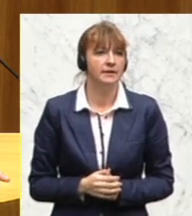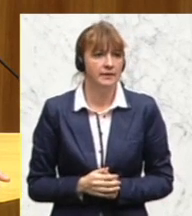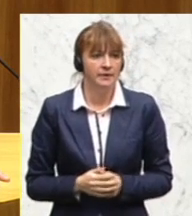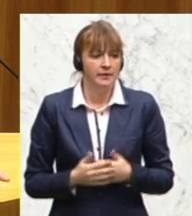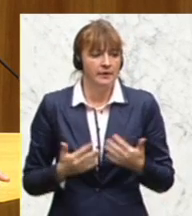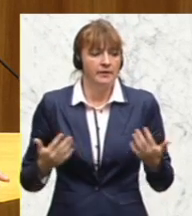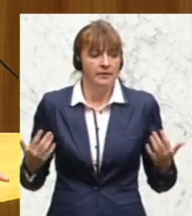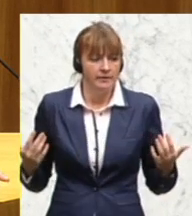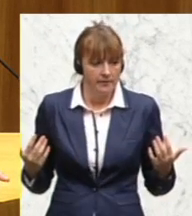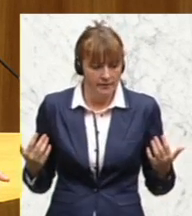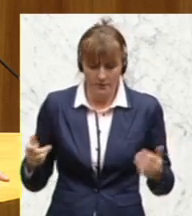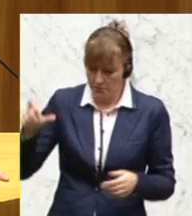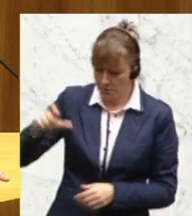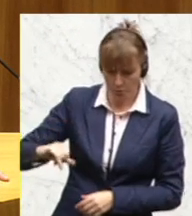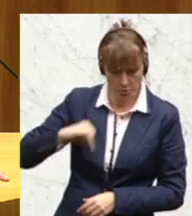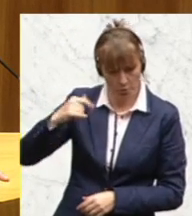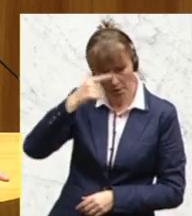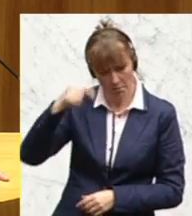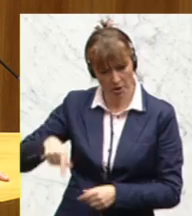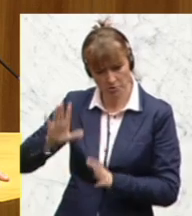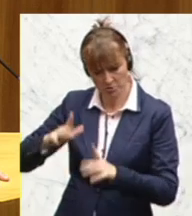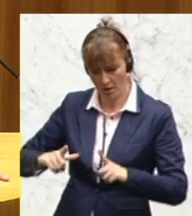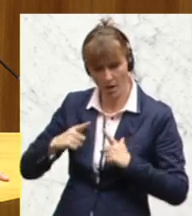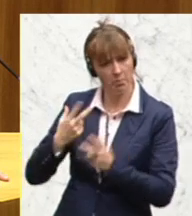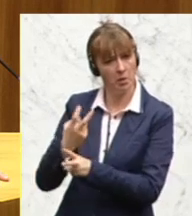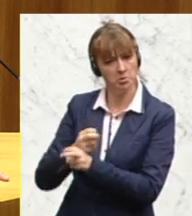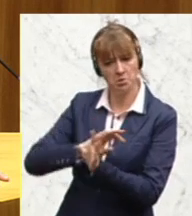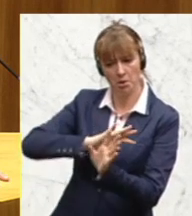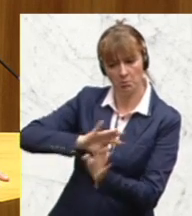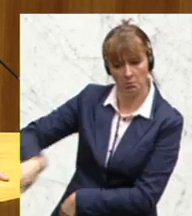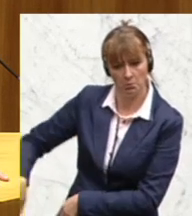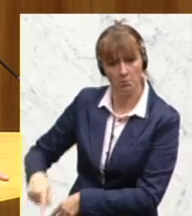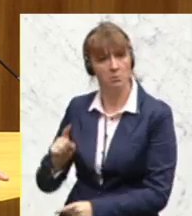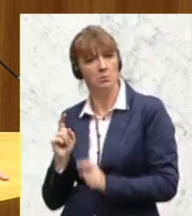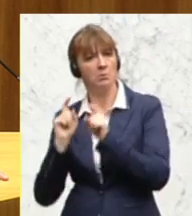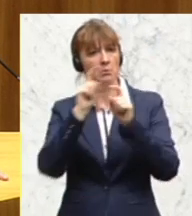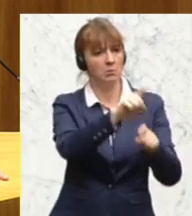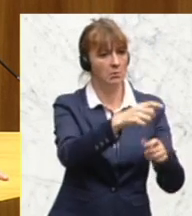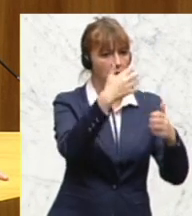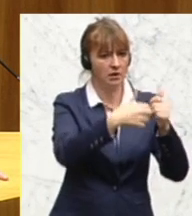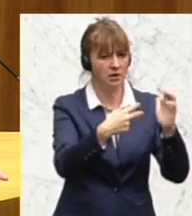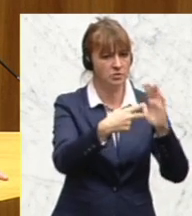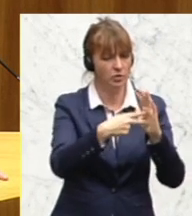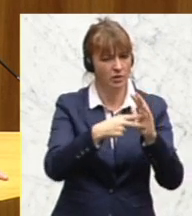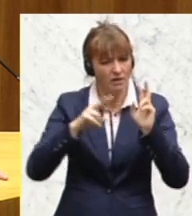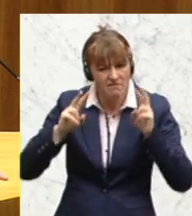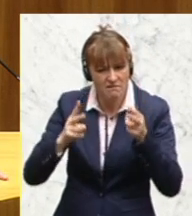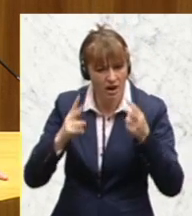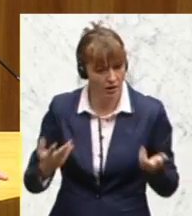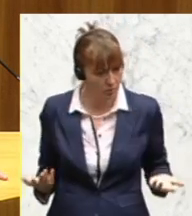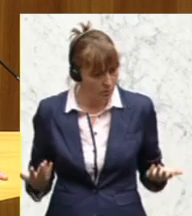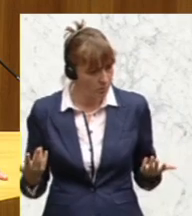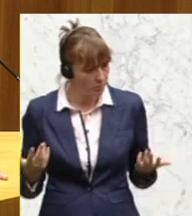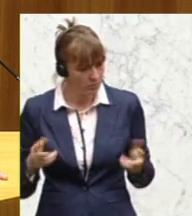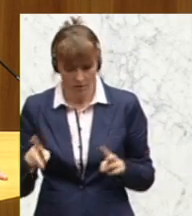Warum tauschen junge Menschen ihr Leben in Österreich gegen den Krieg in Syrien ein? Warum gibt es in Österreich offensichtlich für